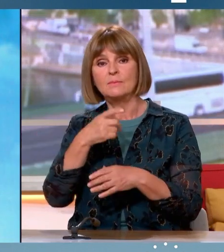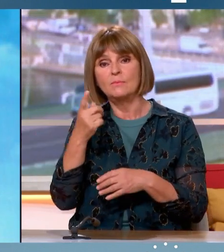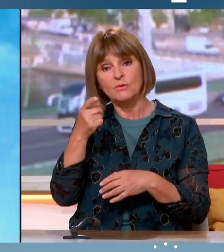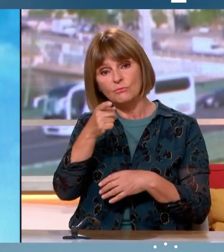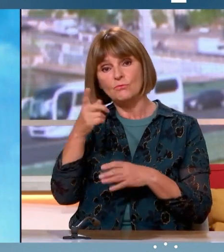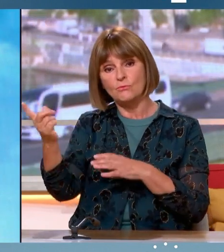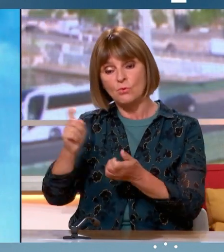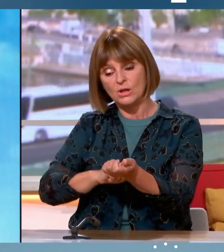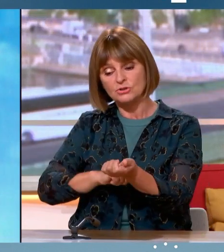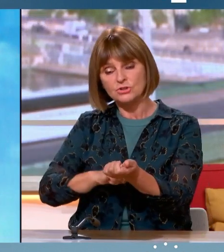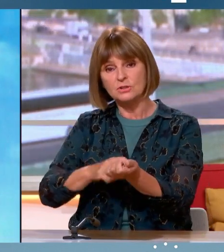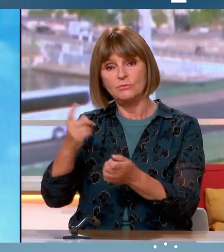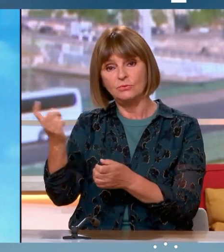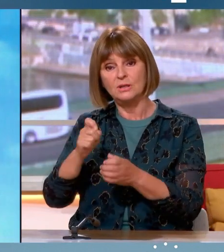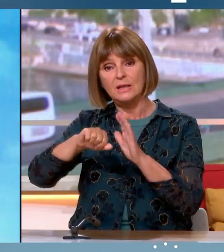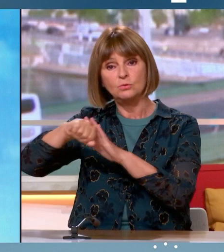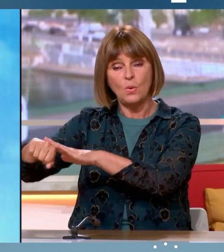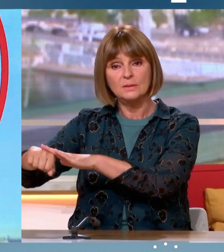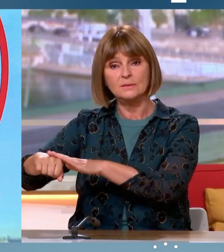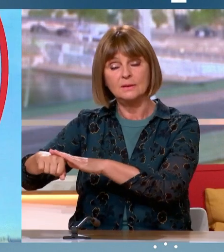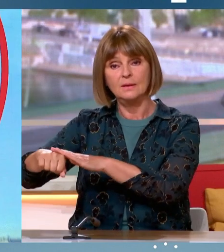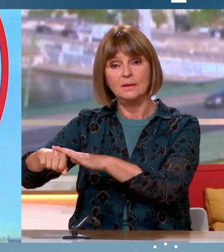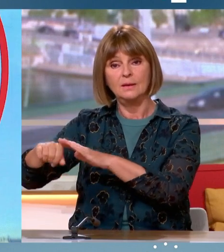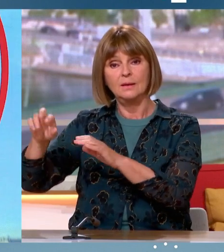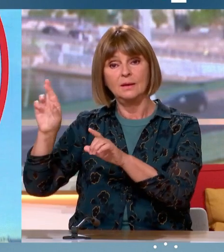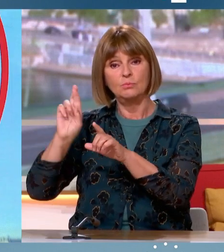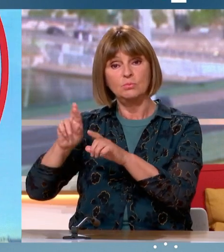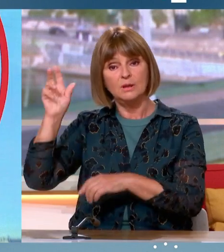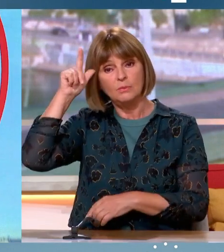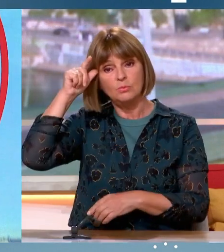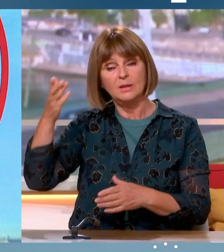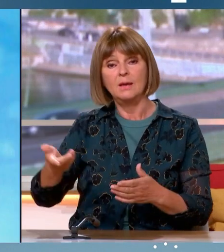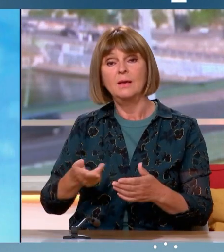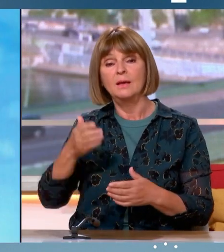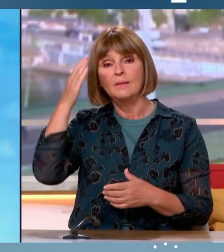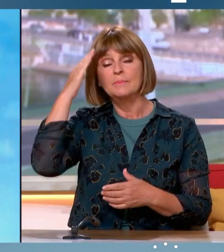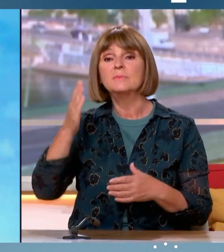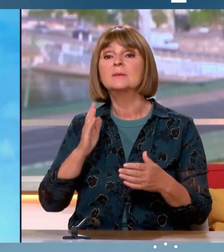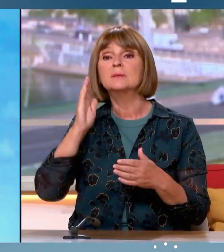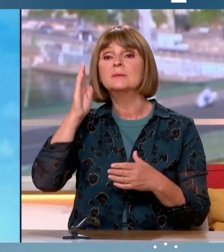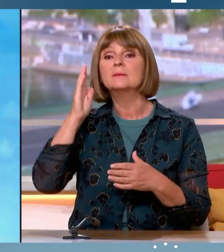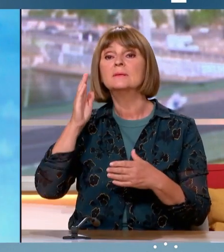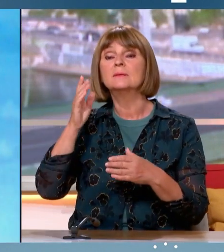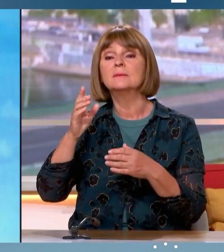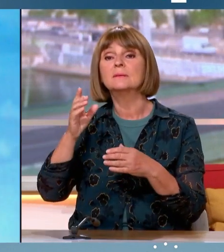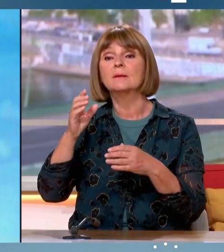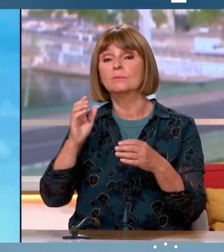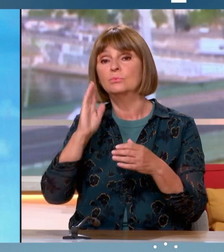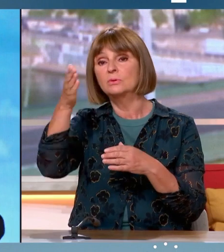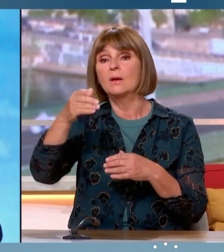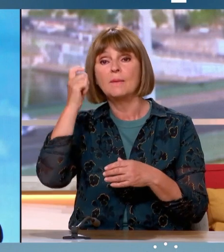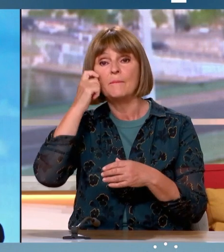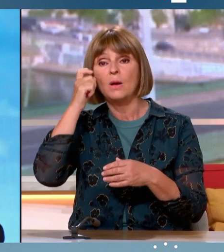Si le camp d'Emmanuel Macron n'a qu'une majorité relative, est-ce qu'il faut s'allier après le dimanche à la droite